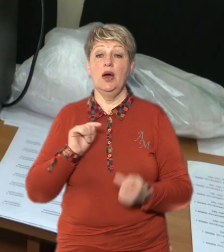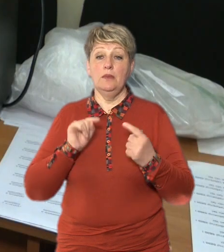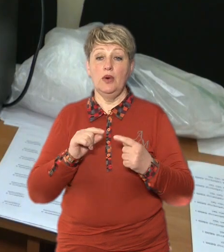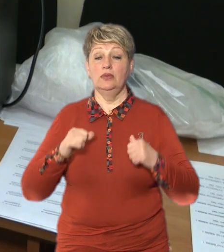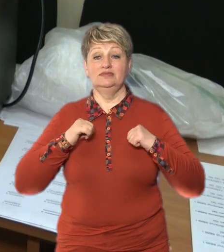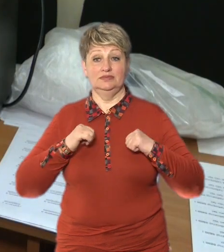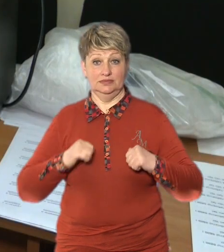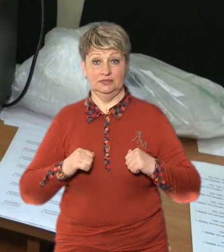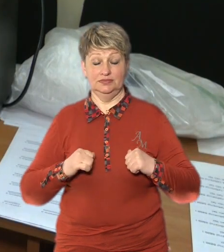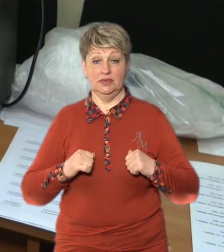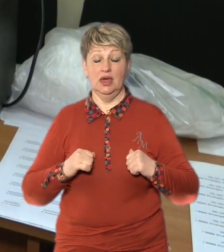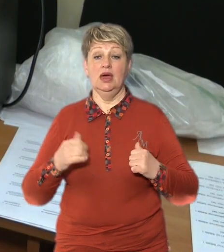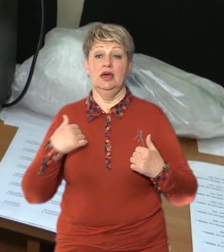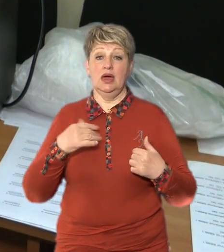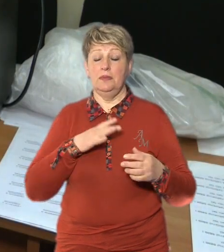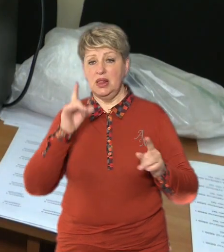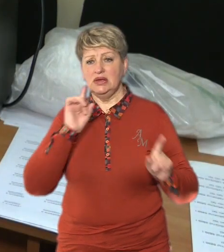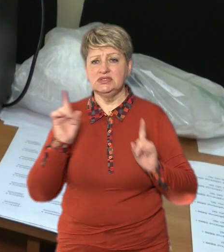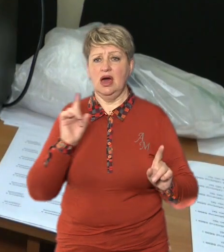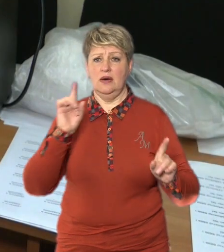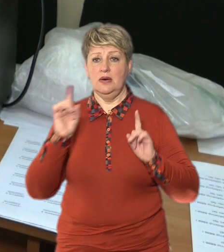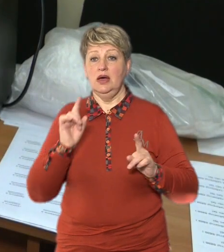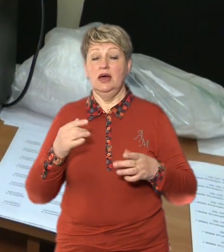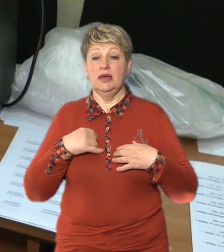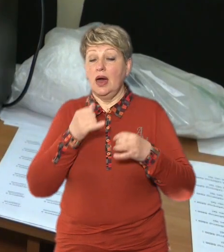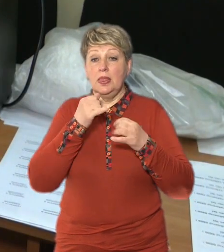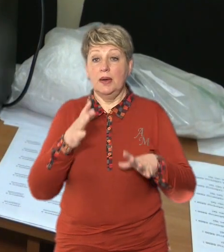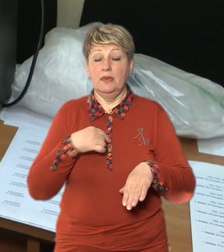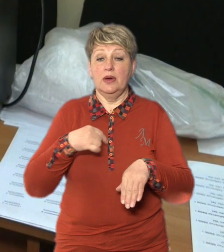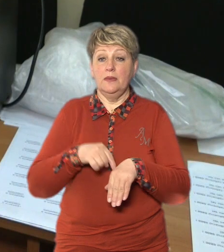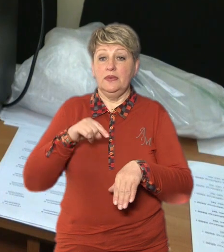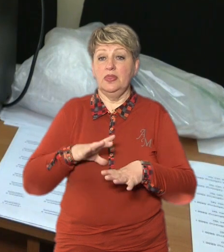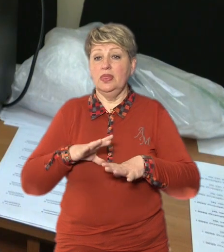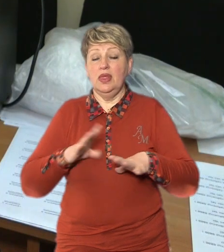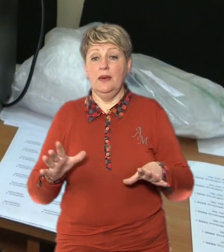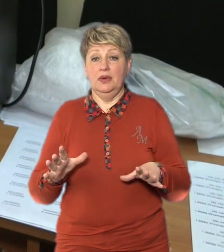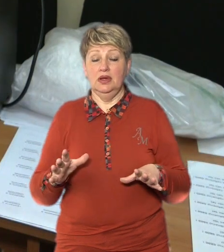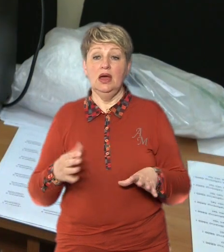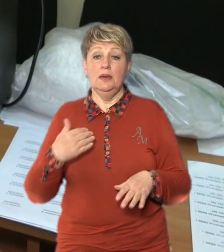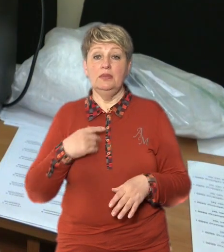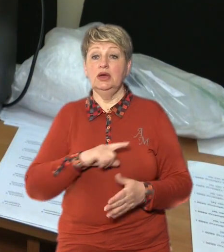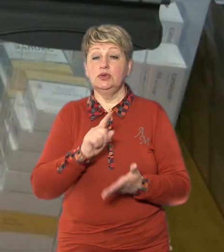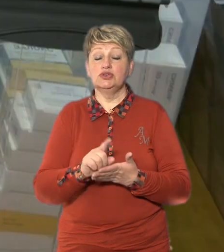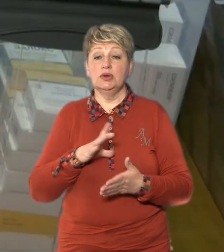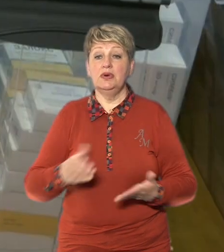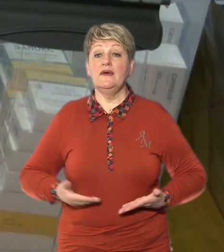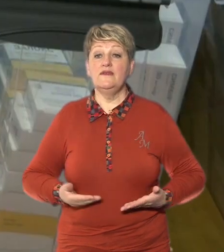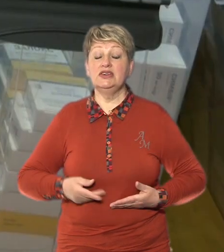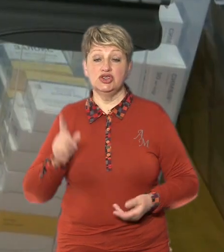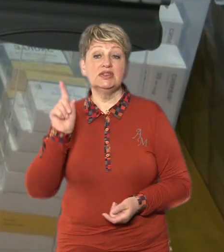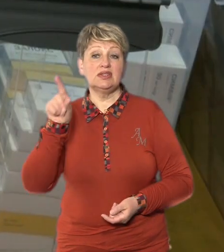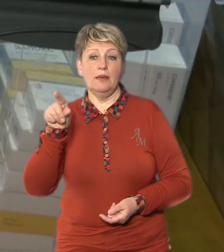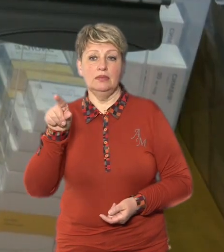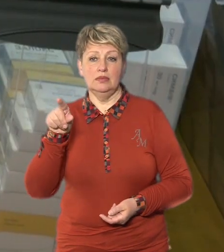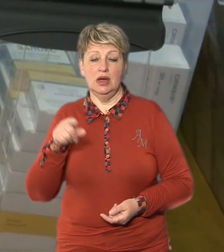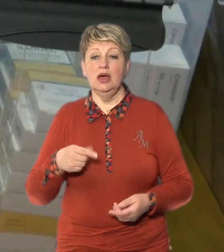ми були дуже на стресі тому може ми цього всього не відчували у нас були вижити там саме для таких